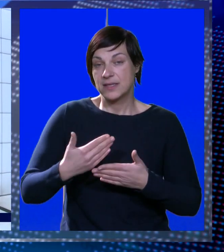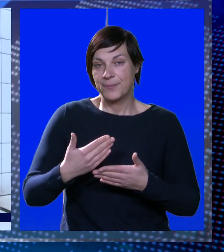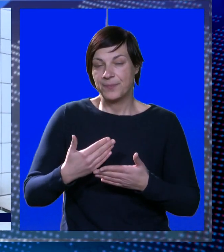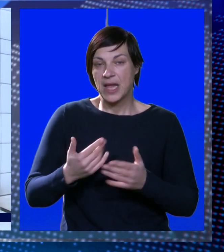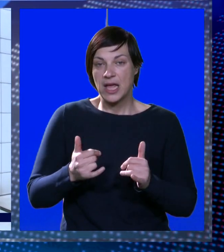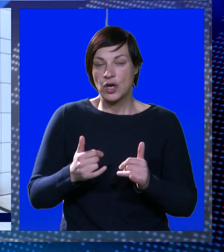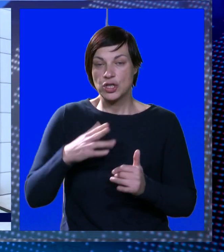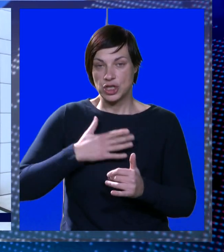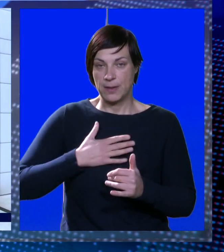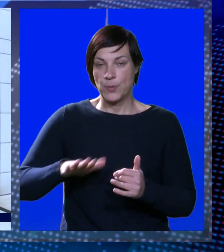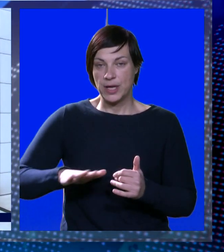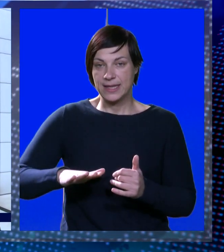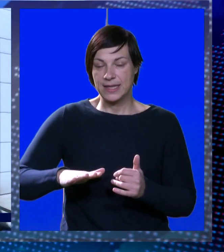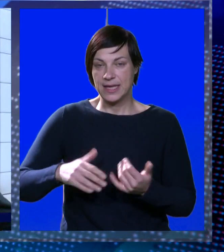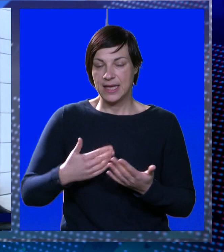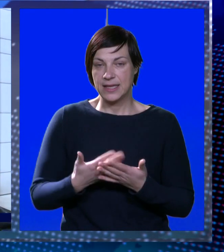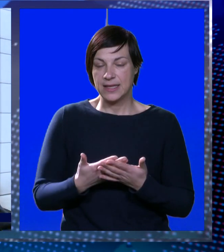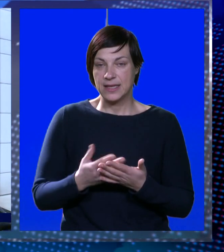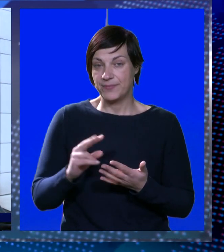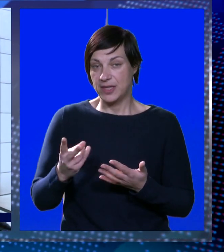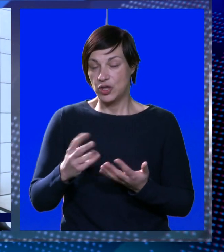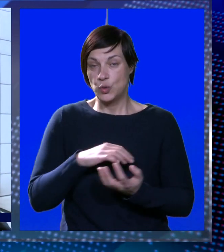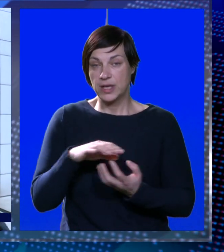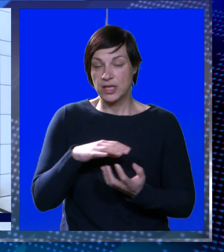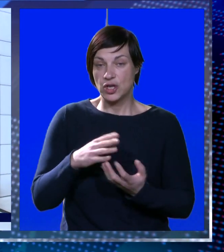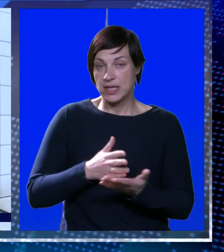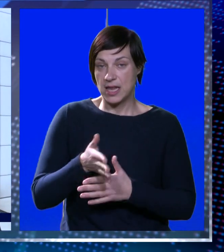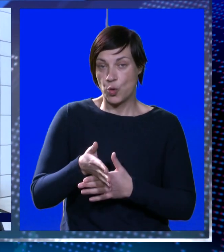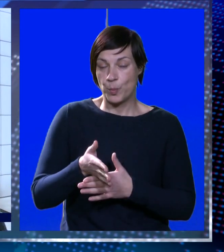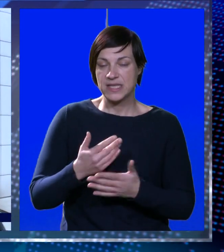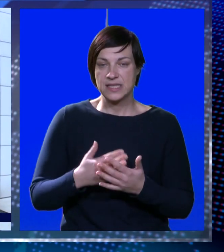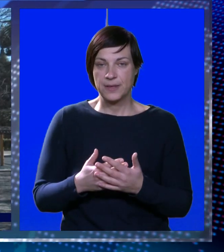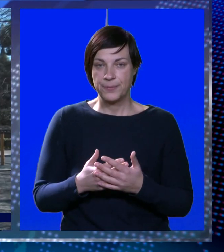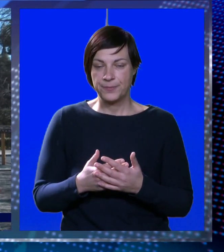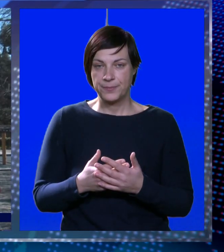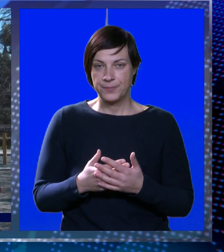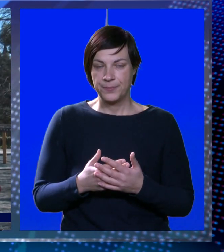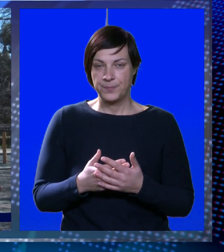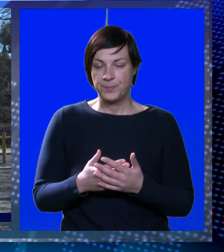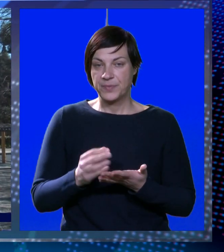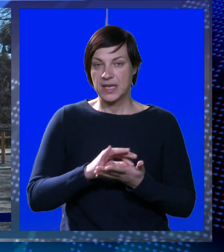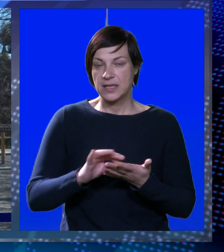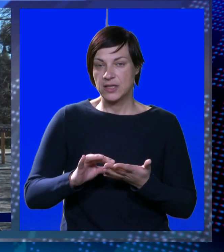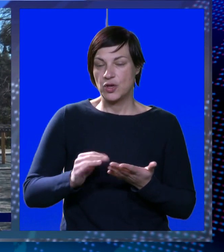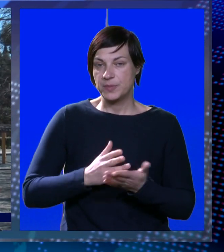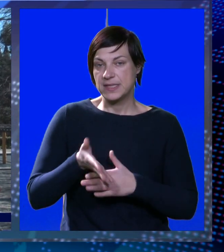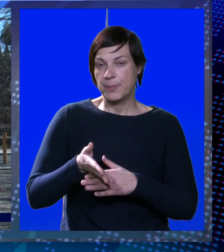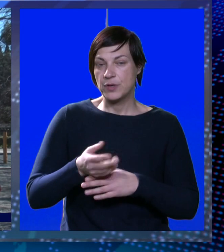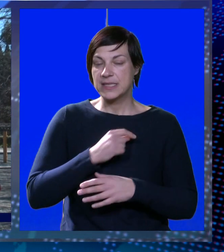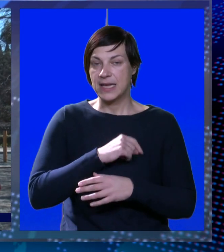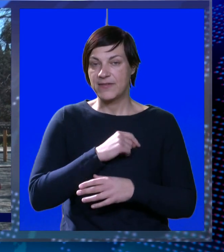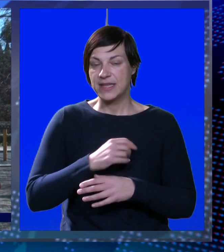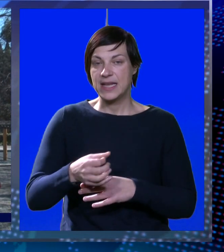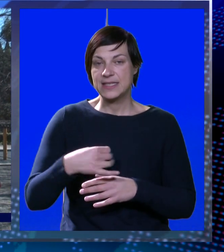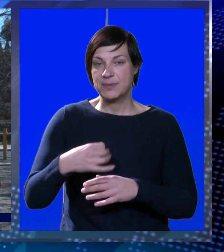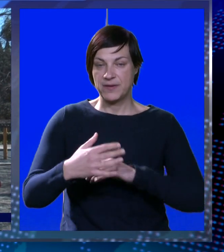u dogledno vrijeme, hoće li moje djete i hoće li od drugih roditelja djete upasti. Dopis je poslala i